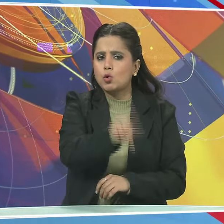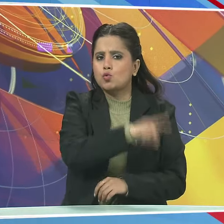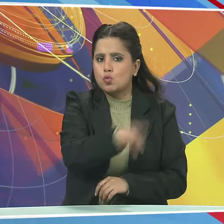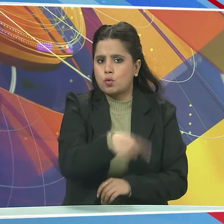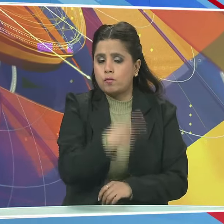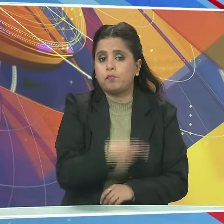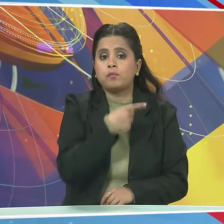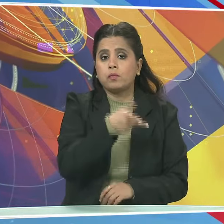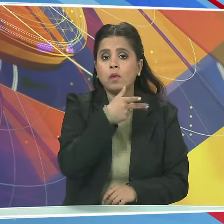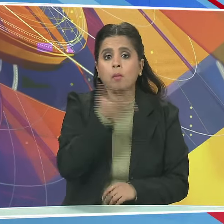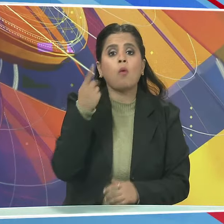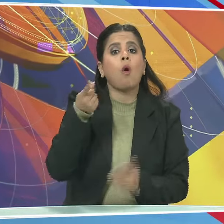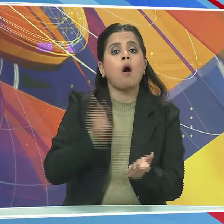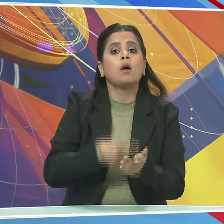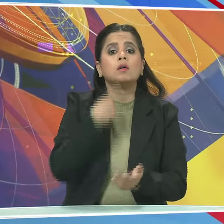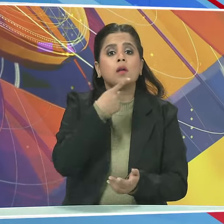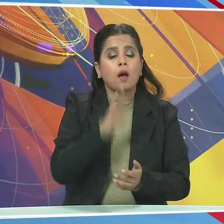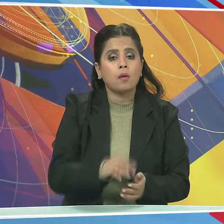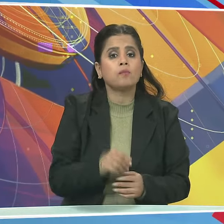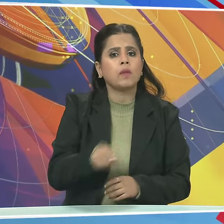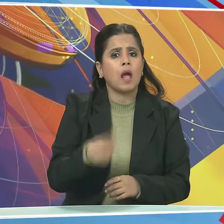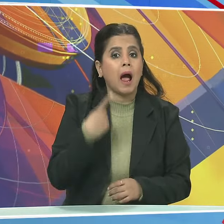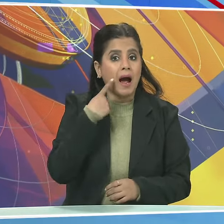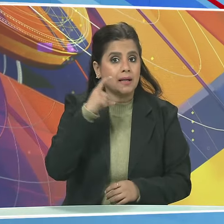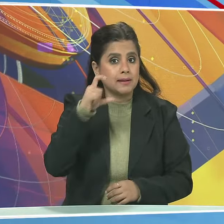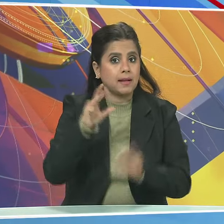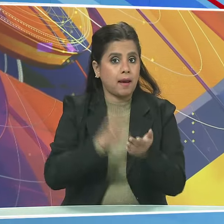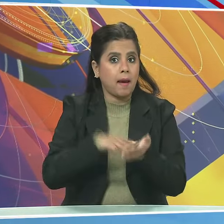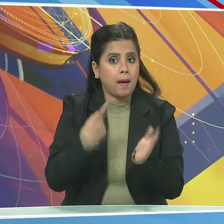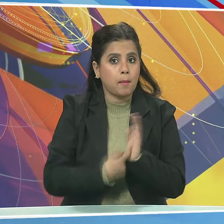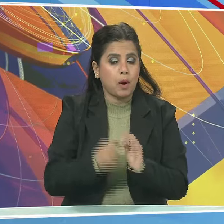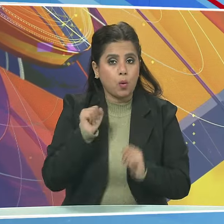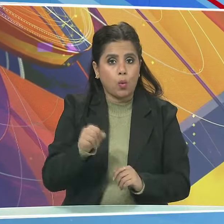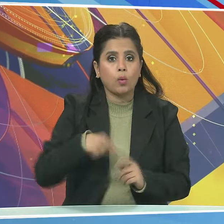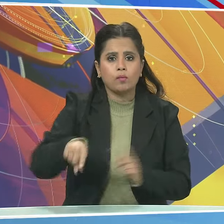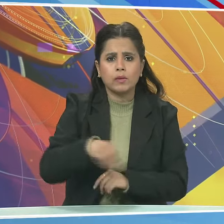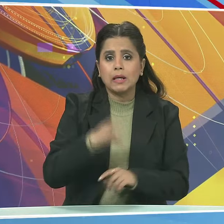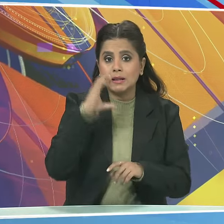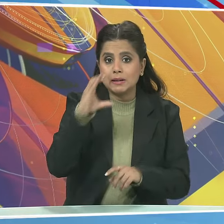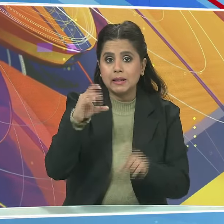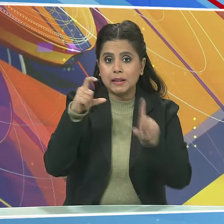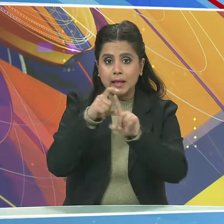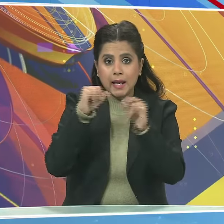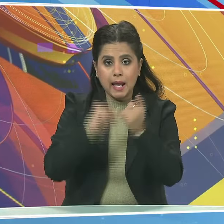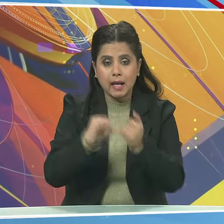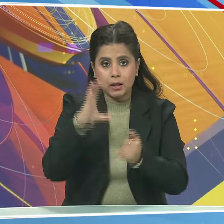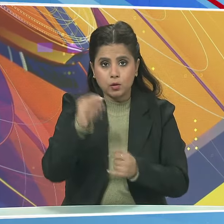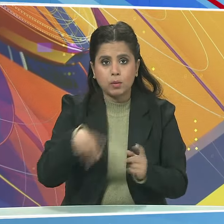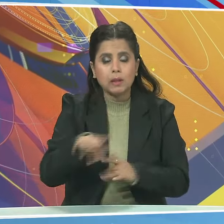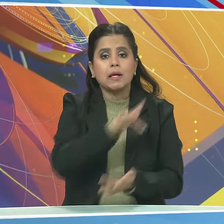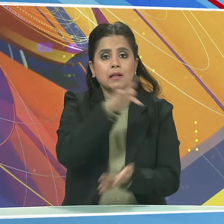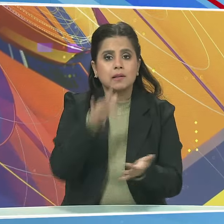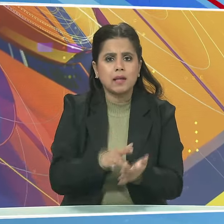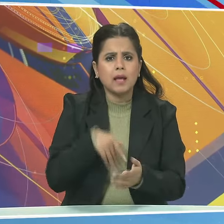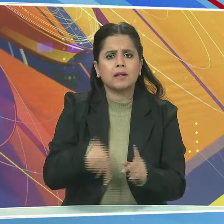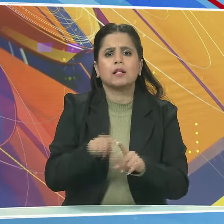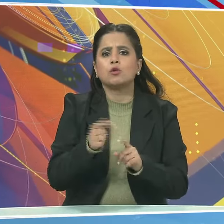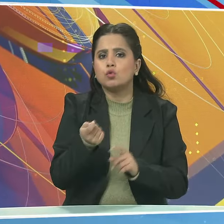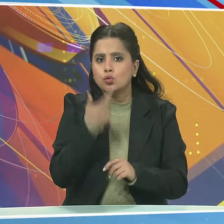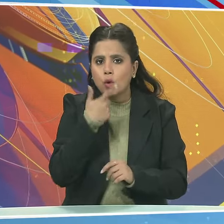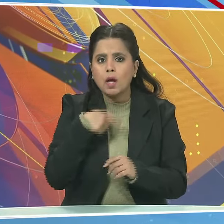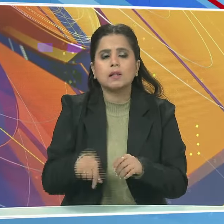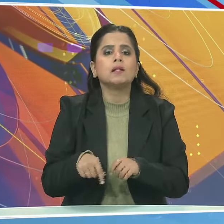जिसमें दावा किया गया था कि ICMR और CDSCO यानी Central Drugs Standards